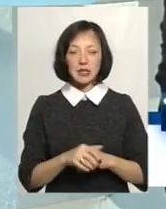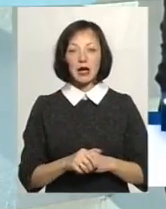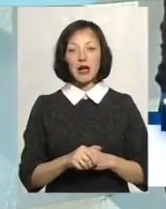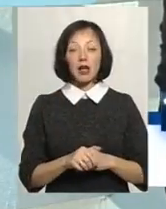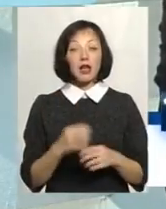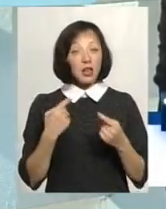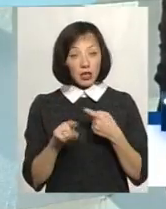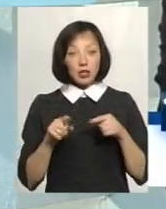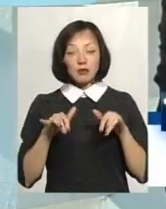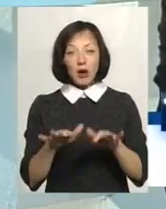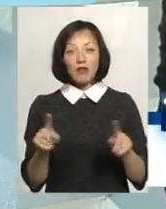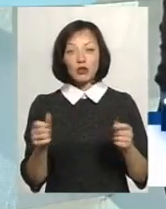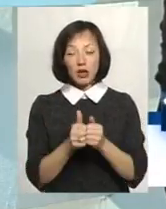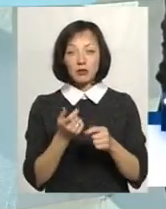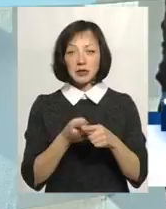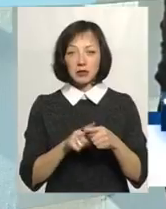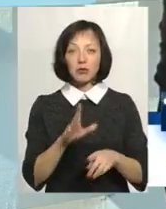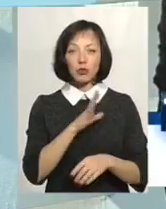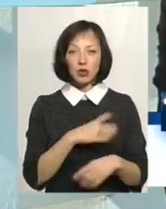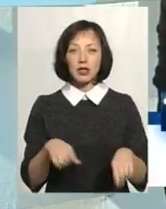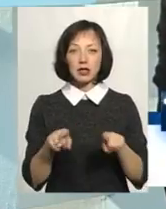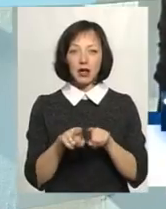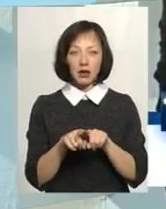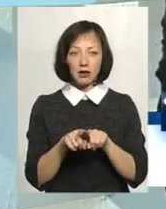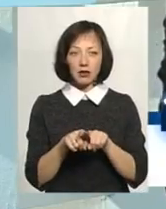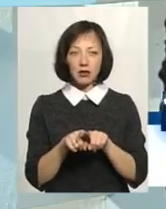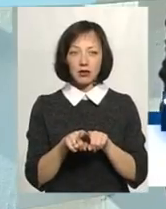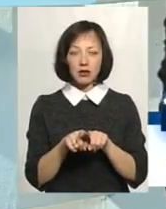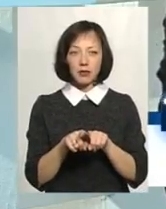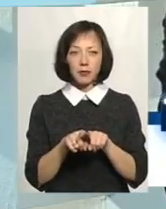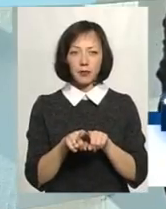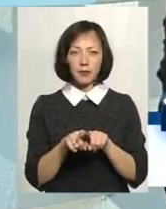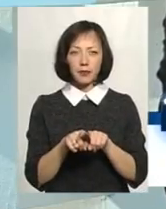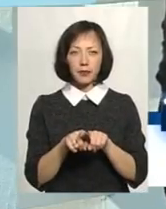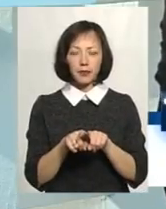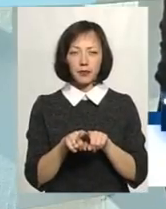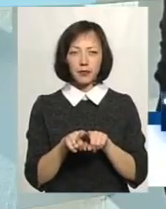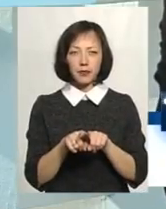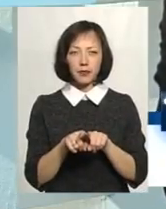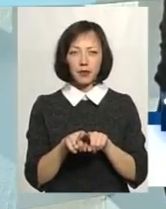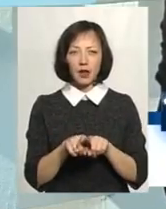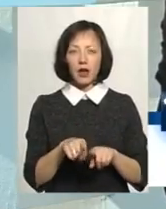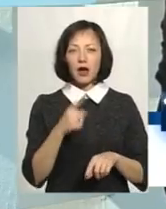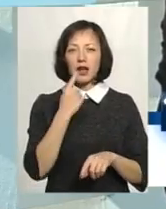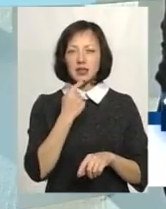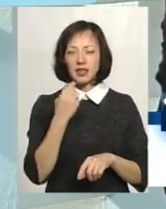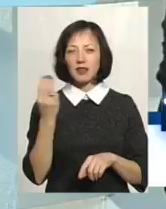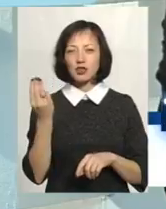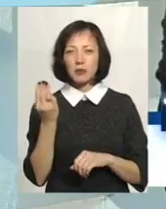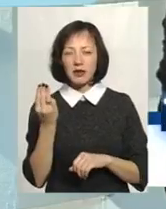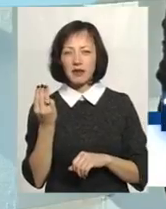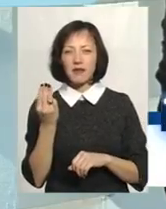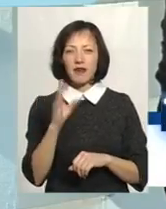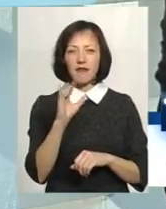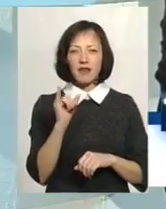Інша справа, що поряд з цим була також пронаціоналістичні, покрасили, пошепетівці, по